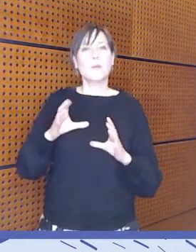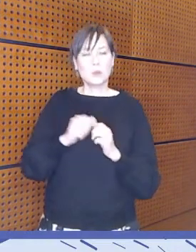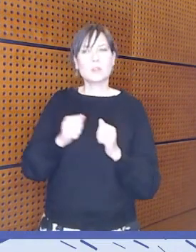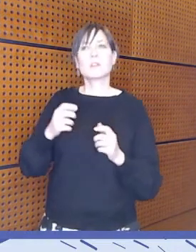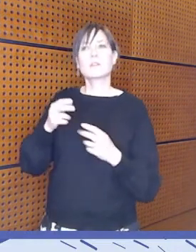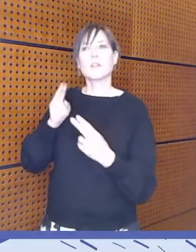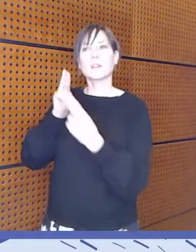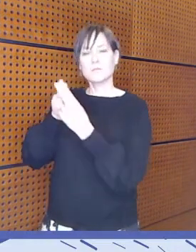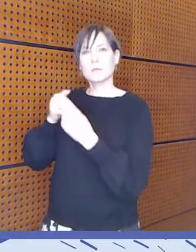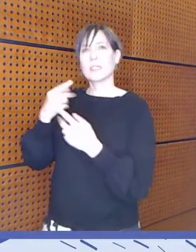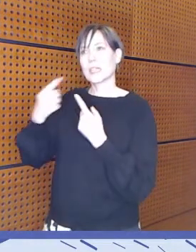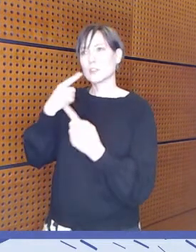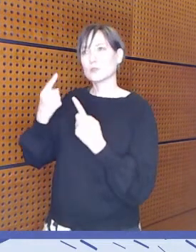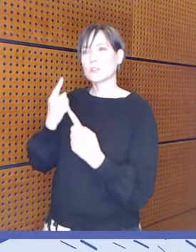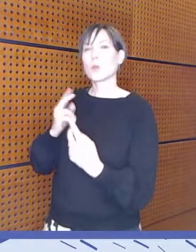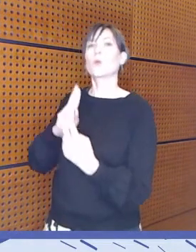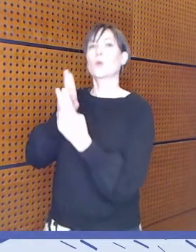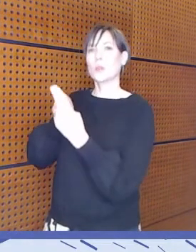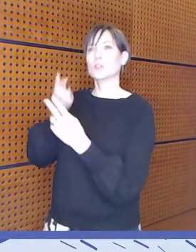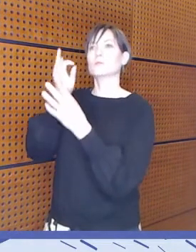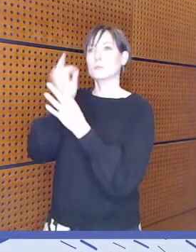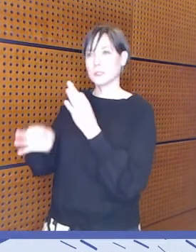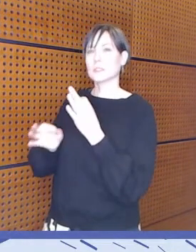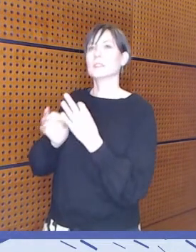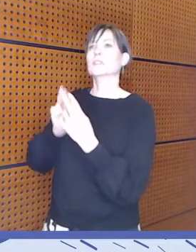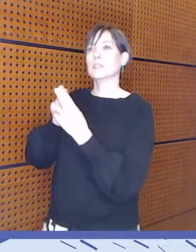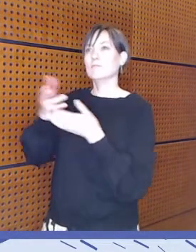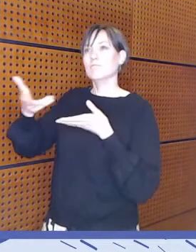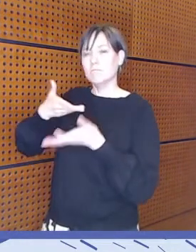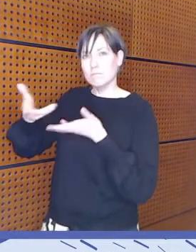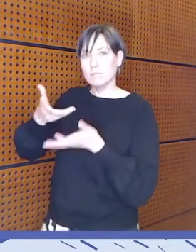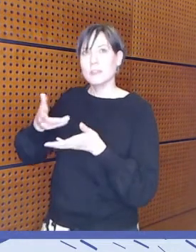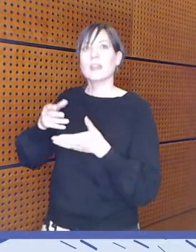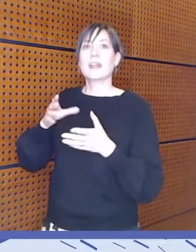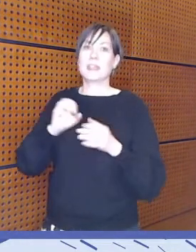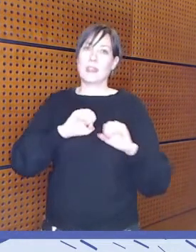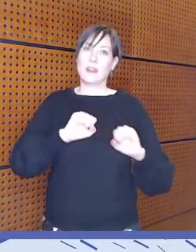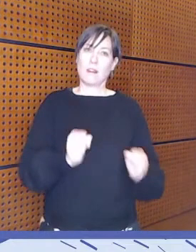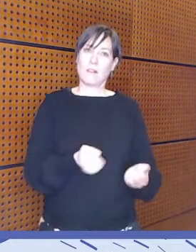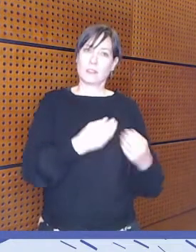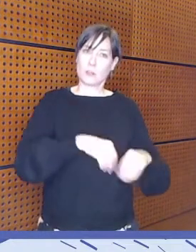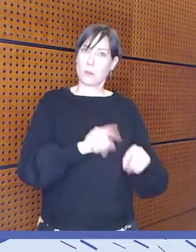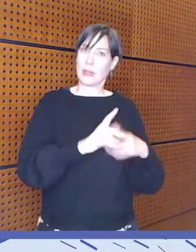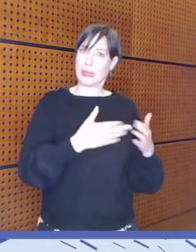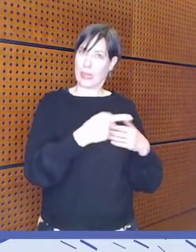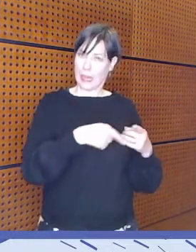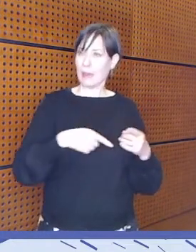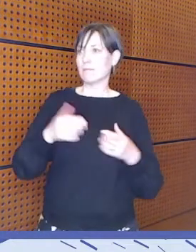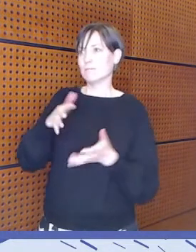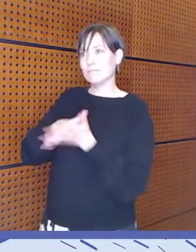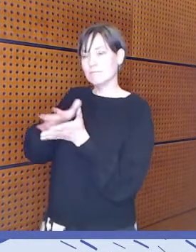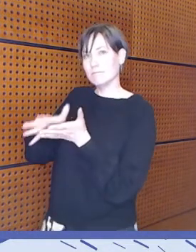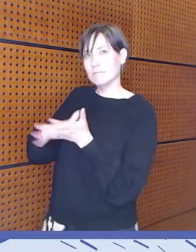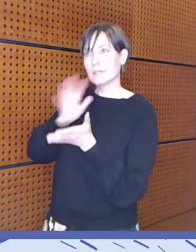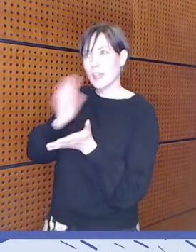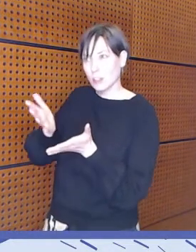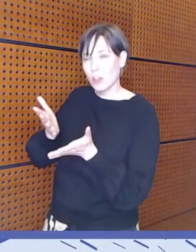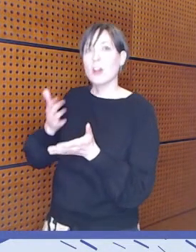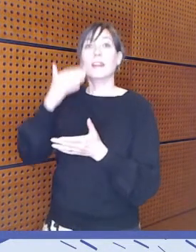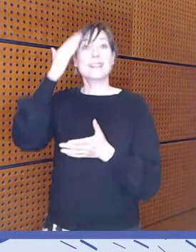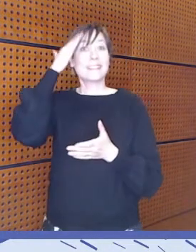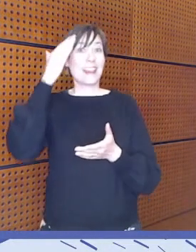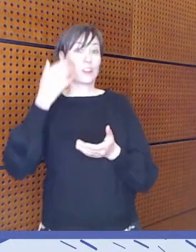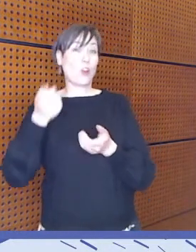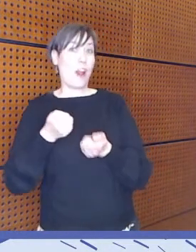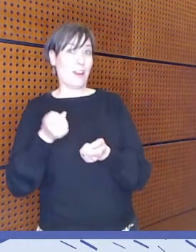avattu ja on tarkasti kuvattu, että mitä siellä varhaiskasvatuksessa tehdään, niin silloin sitten tietohallinto on voinut